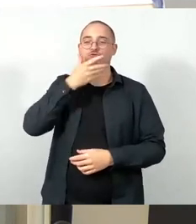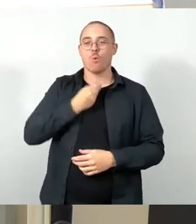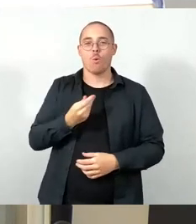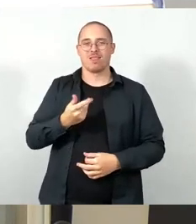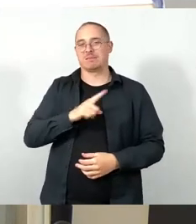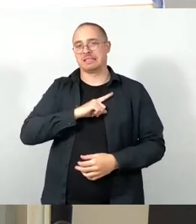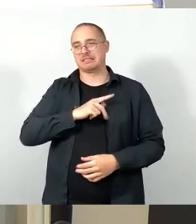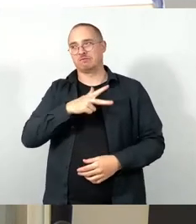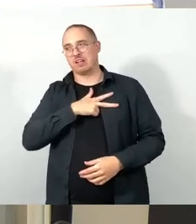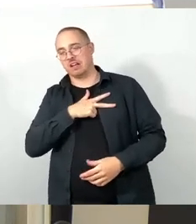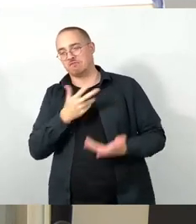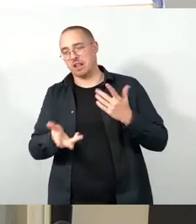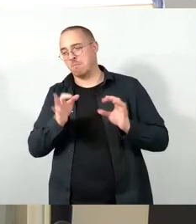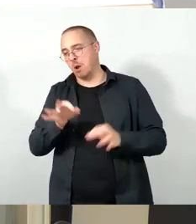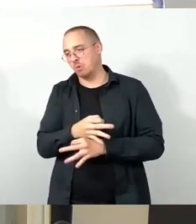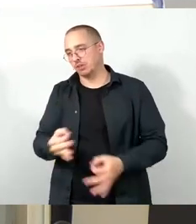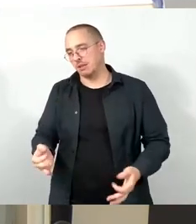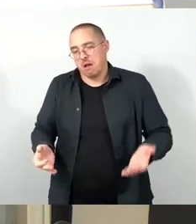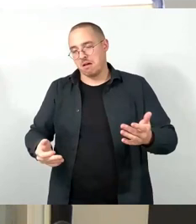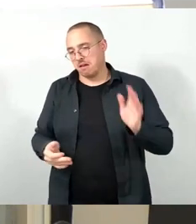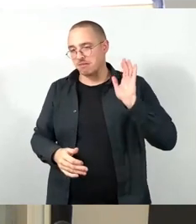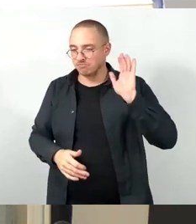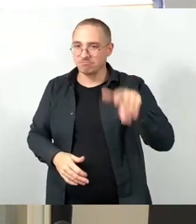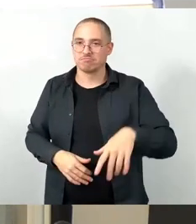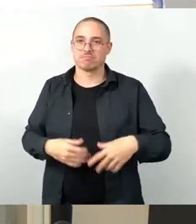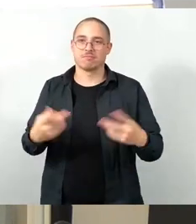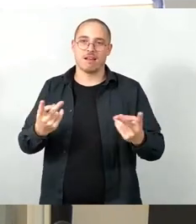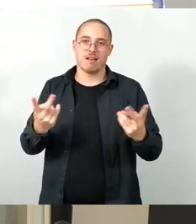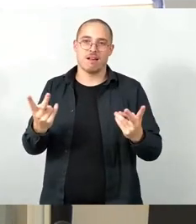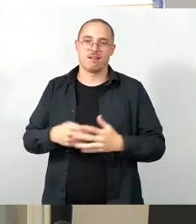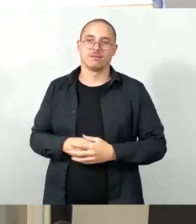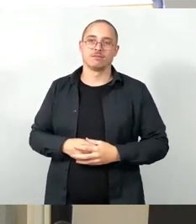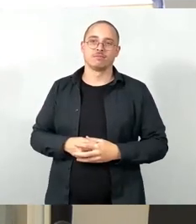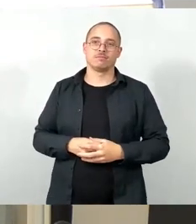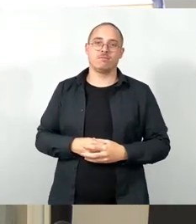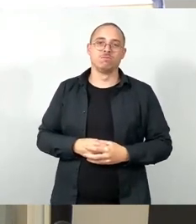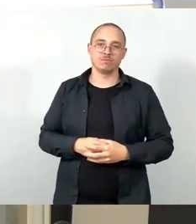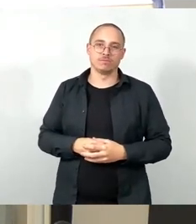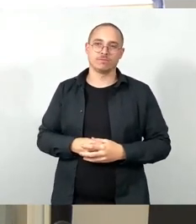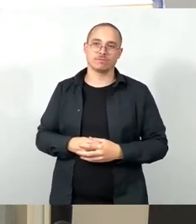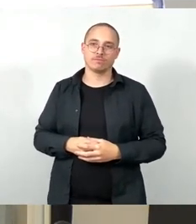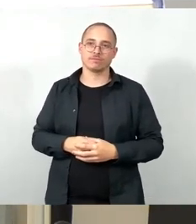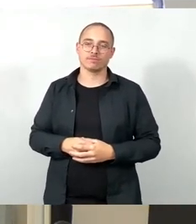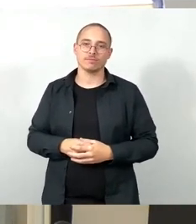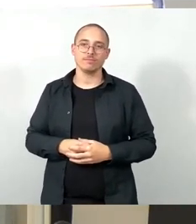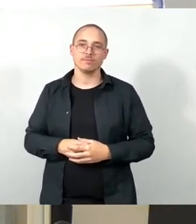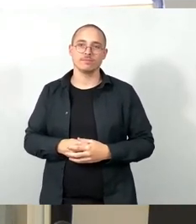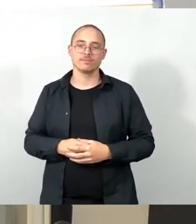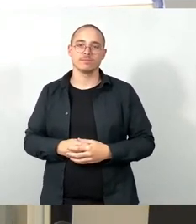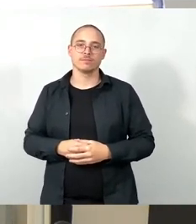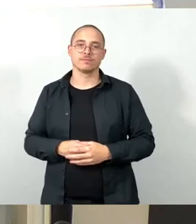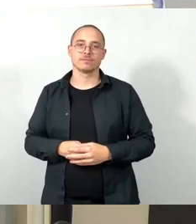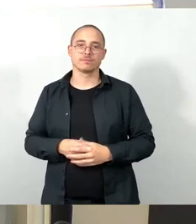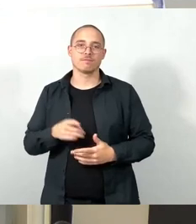verfehlt ist. Ob Sie die Blendung von Halogenlampen mit Fahrrädern durch eine eigene Beleuchtung des